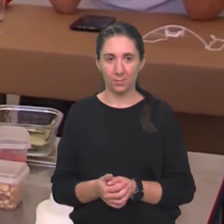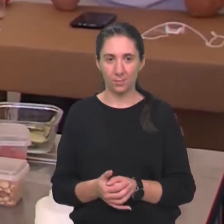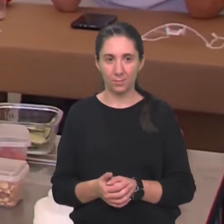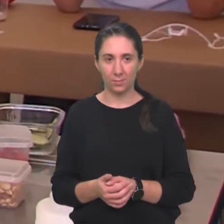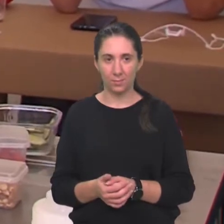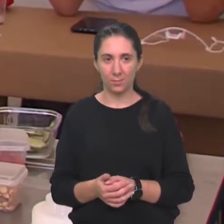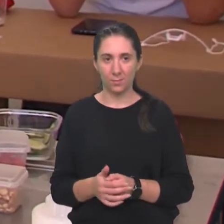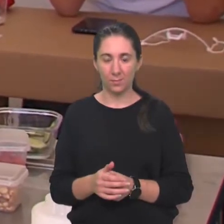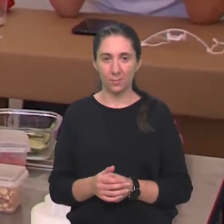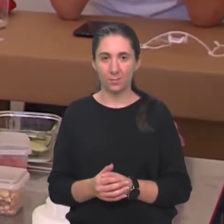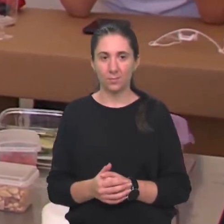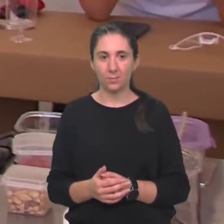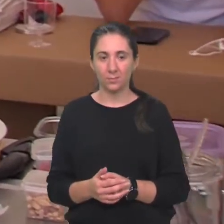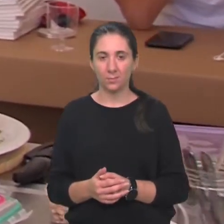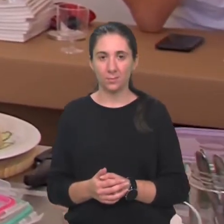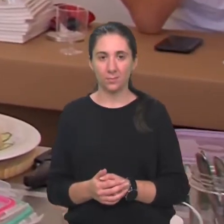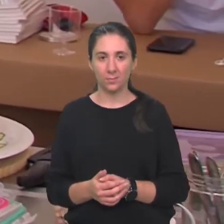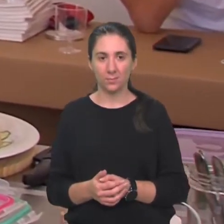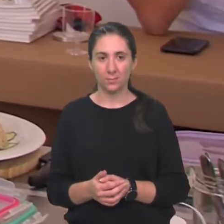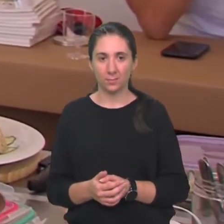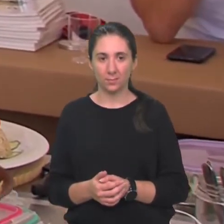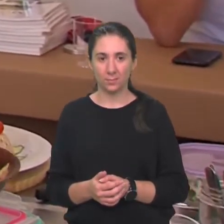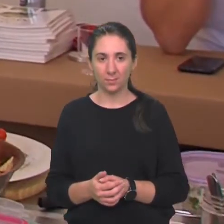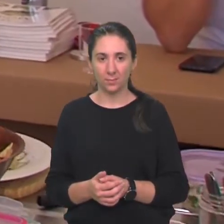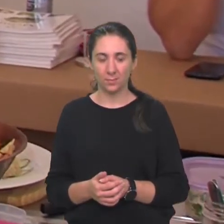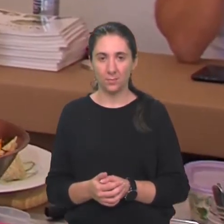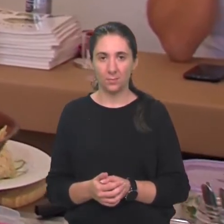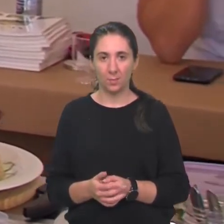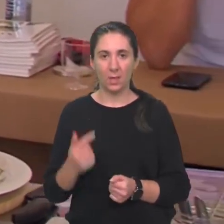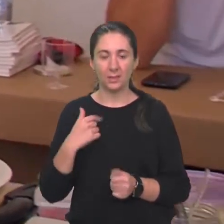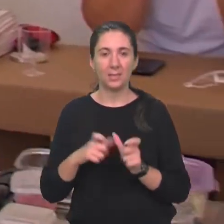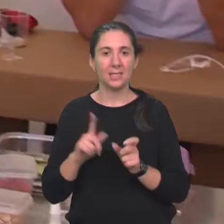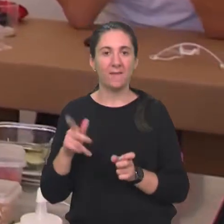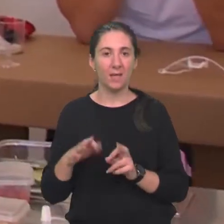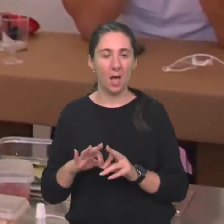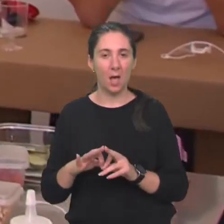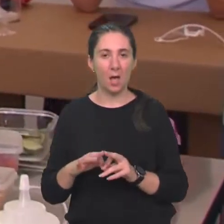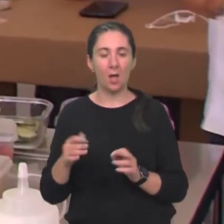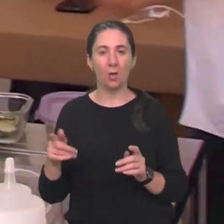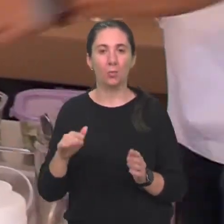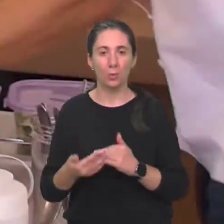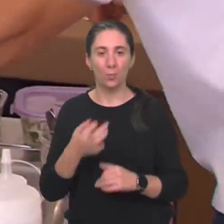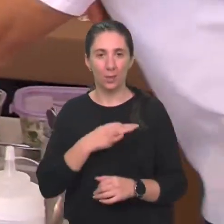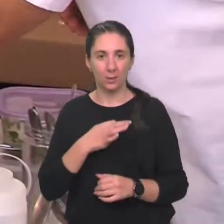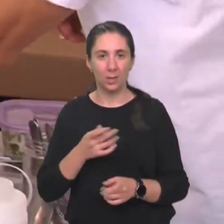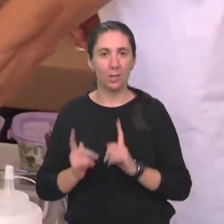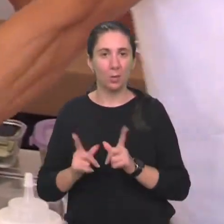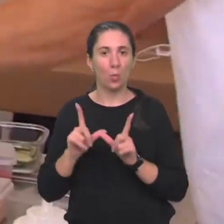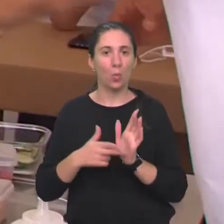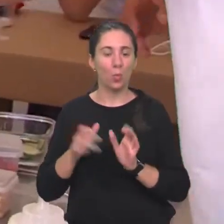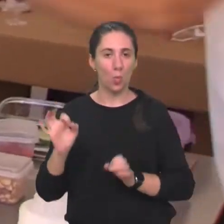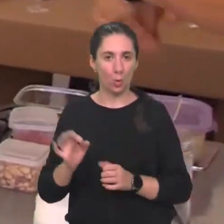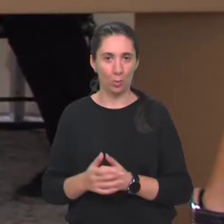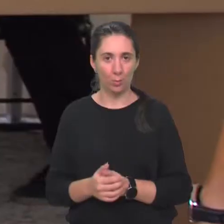Idemo, idemo, idemo, idemo! Ja sam Silvija Habel, do predsjednica samodruge nastavnika UNUO.